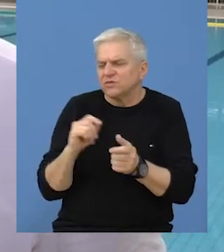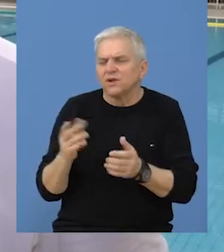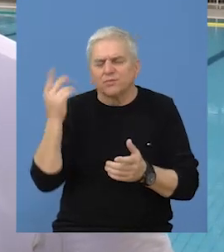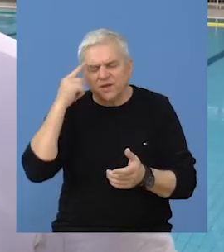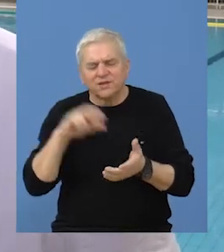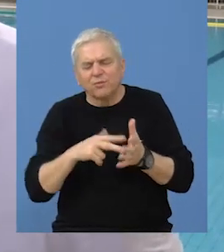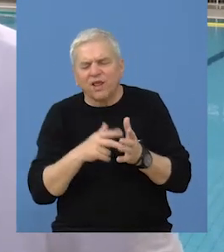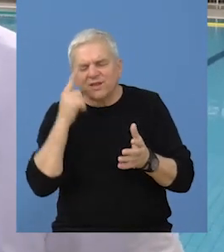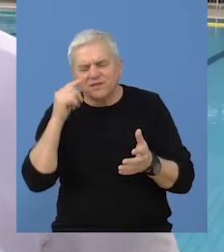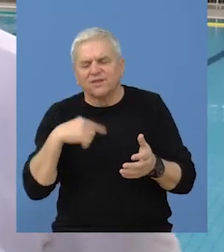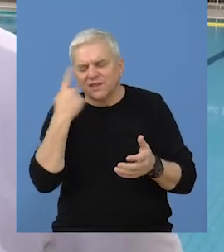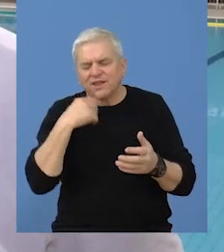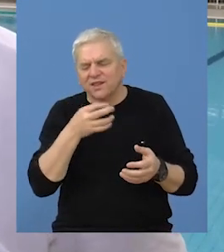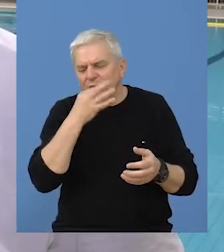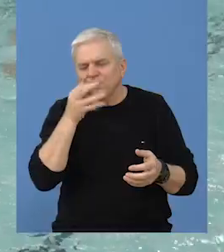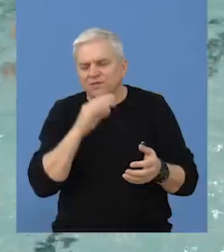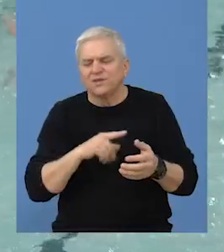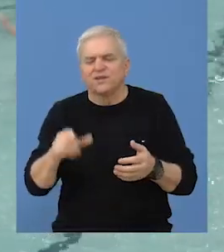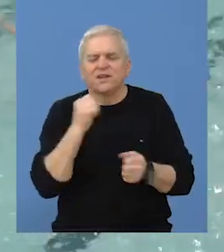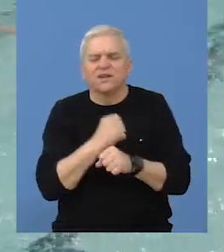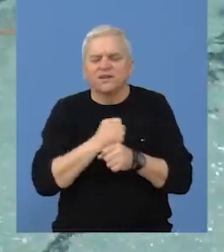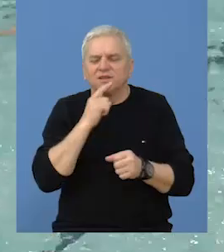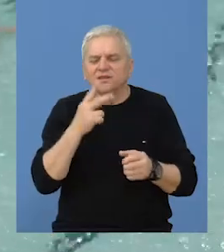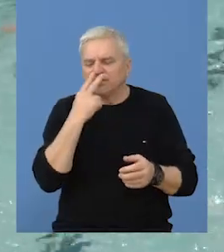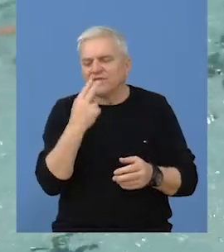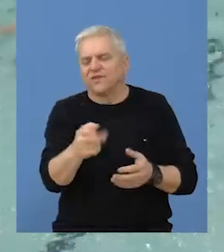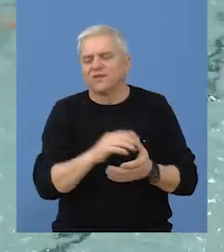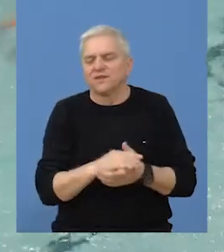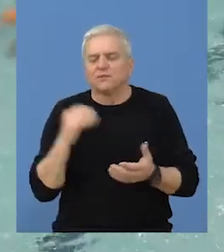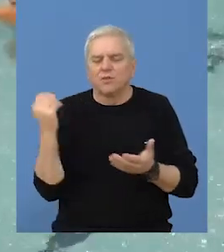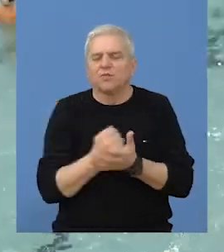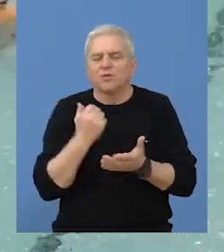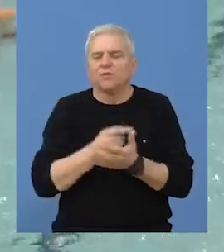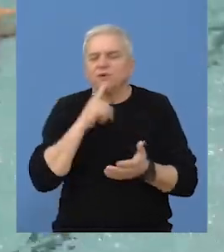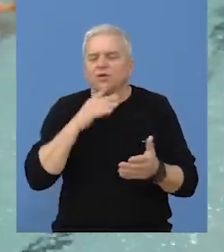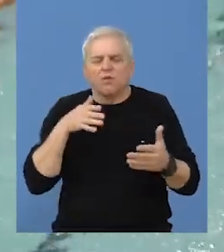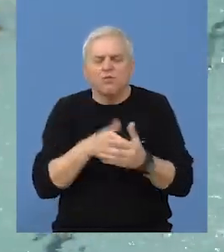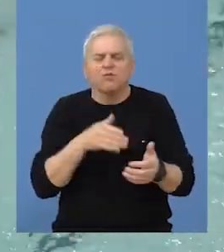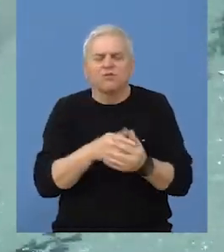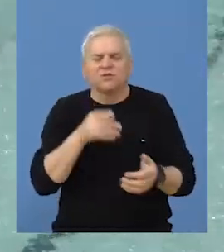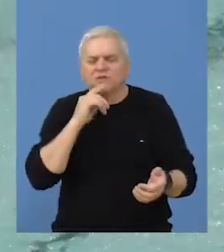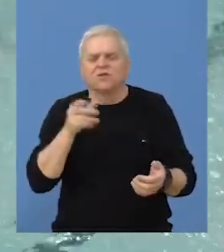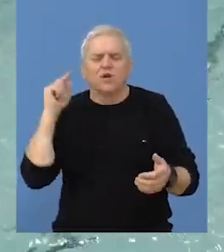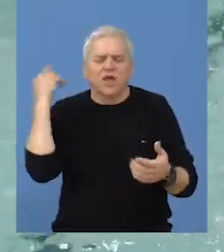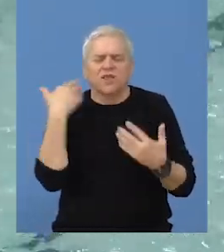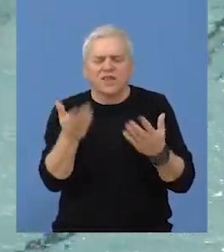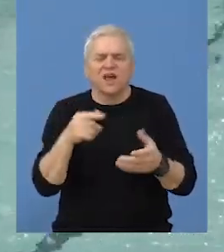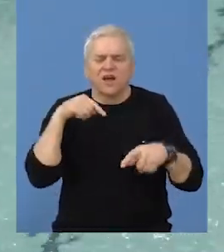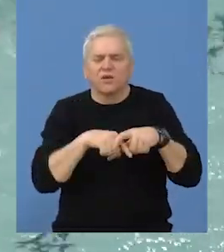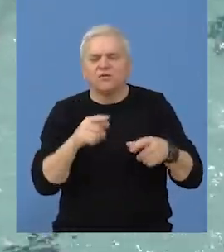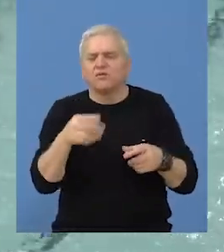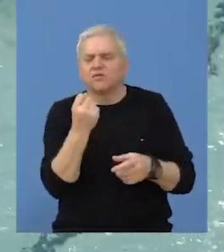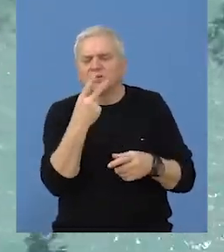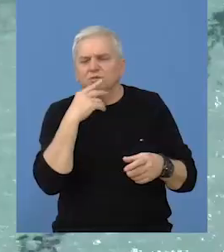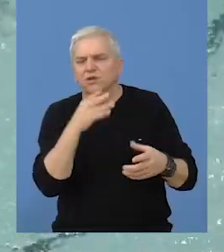dogovorili tako da eto iz nedelju u nedelju taj rad koji mi radimo se vidi pobeđuje onaj koji je uporani koji daje